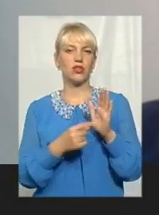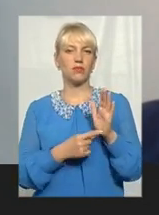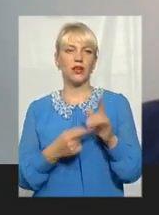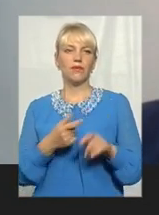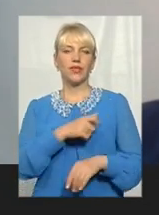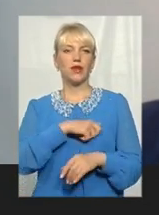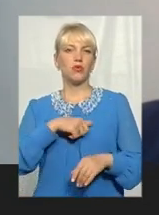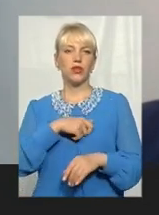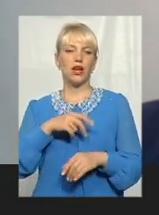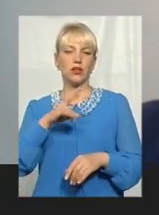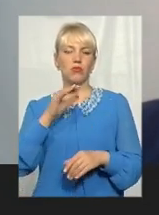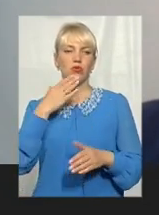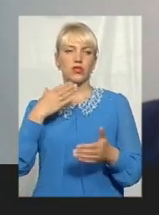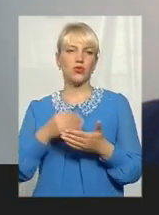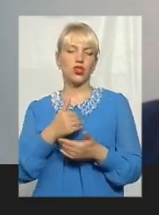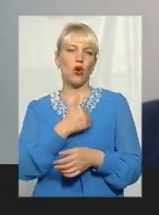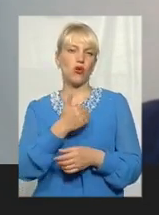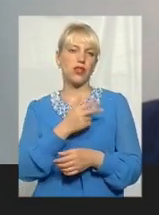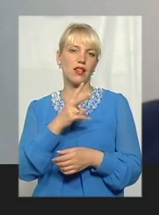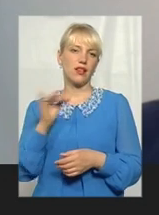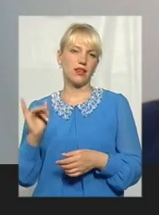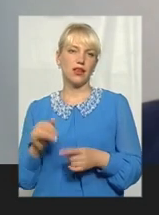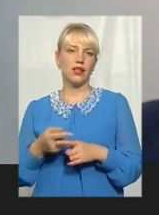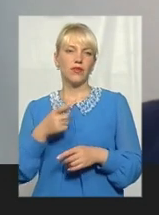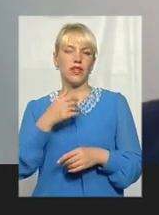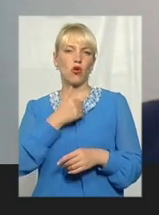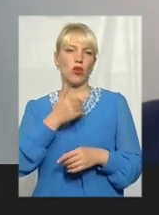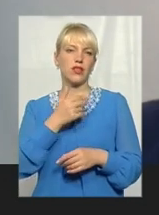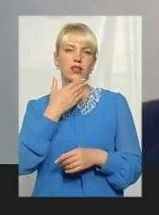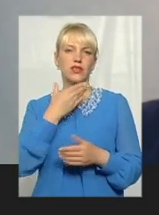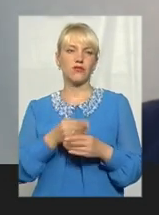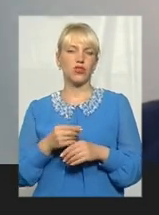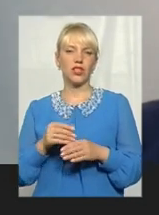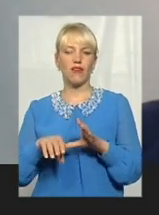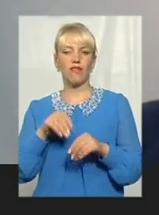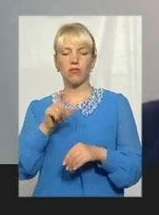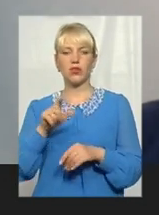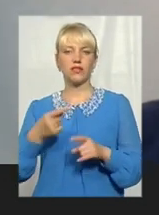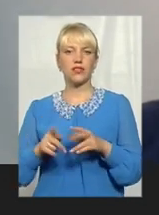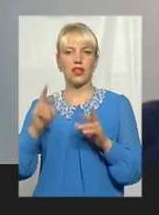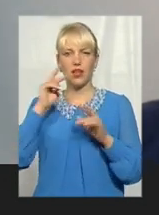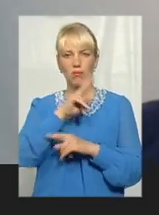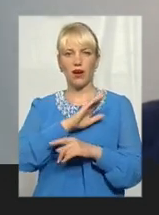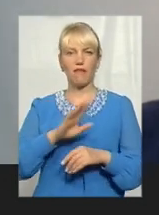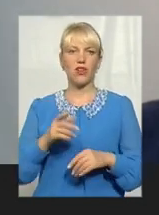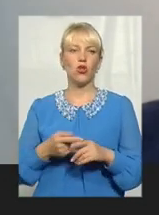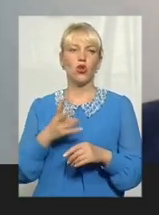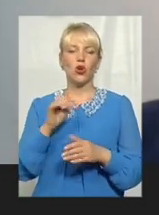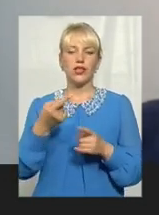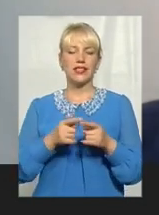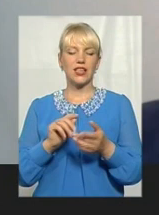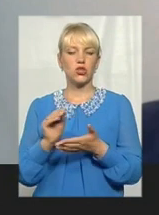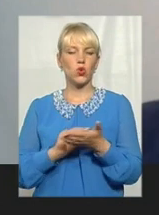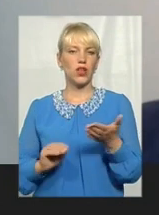депутатами під свої хотілки і хотілки їх виборців. Це неправильно. Але, знову ж таки, про це не пишуть журналісти